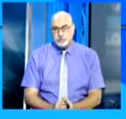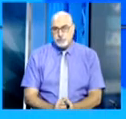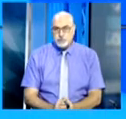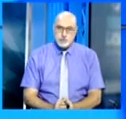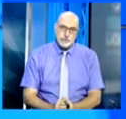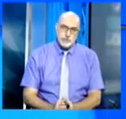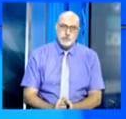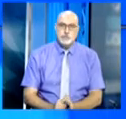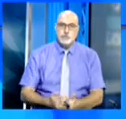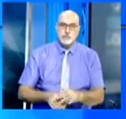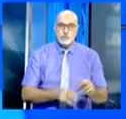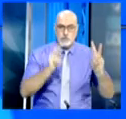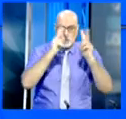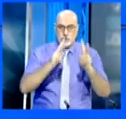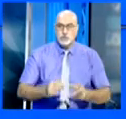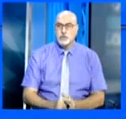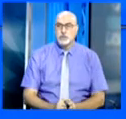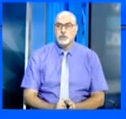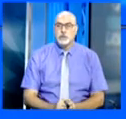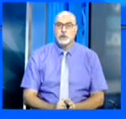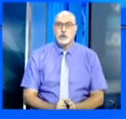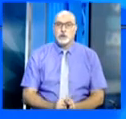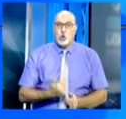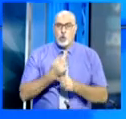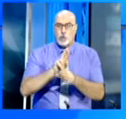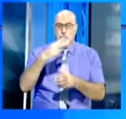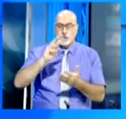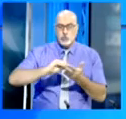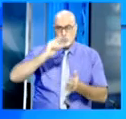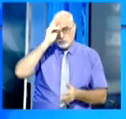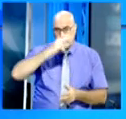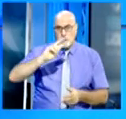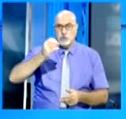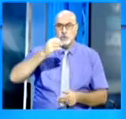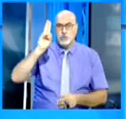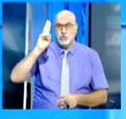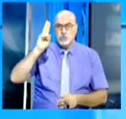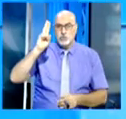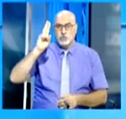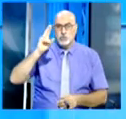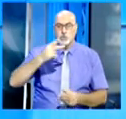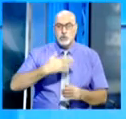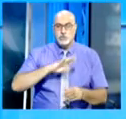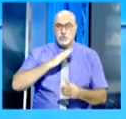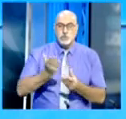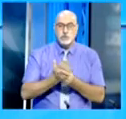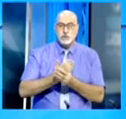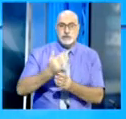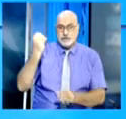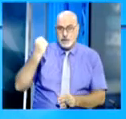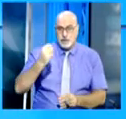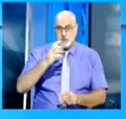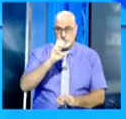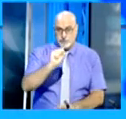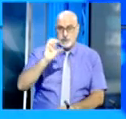دوليا ارتقى الموعوث الشخصي للأمين العام للأمم المتحدة للصحرائية الغربية سيفان ديمسورة